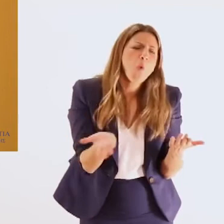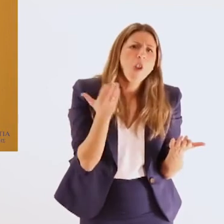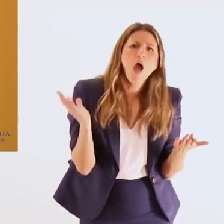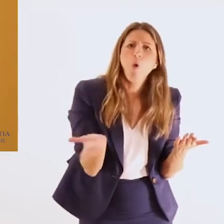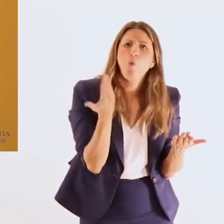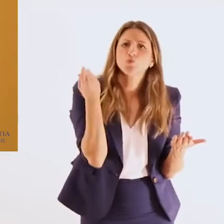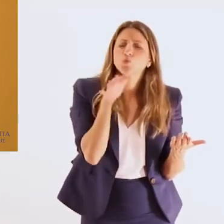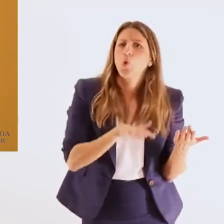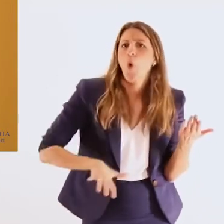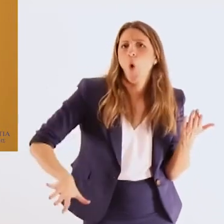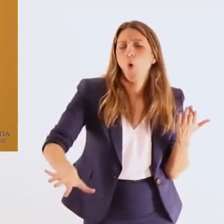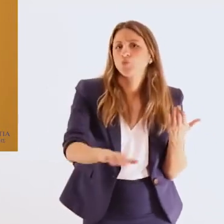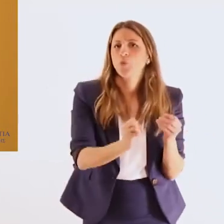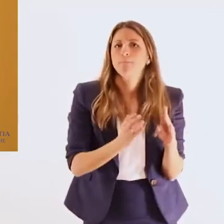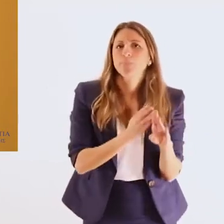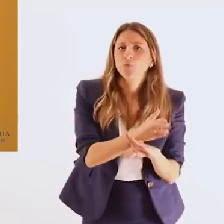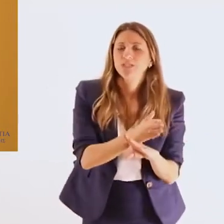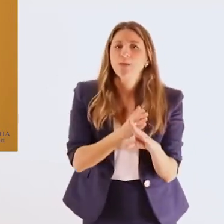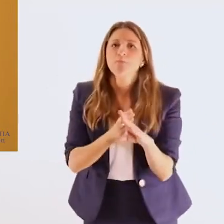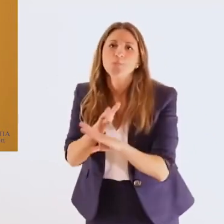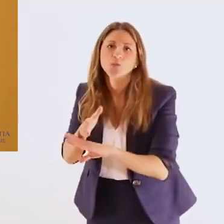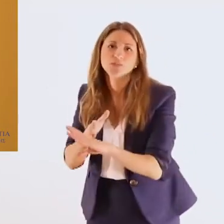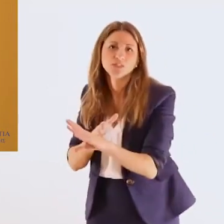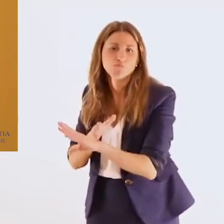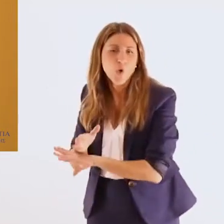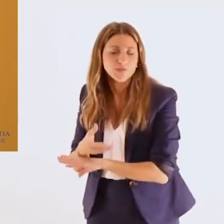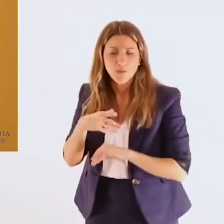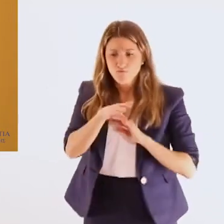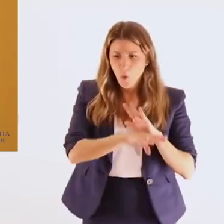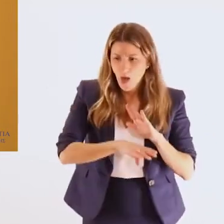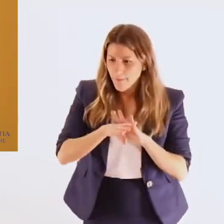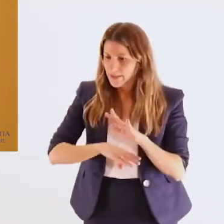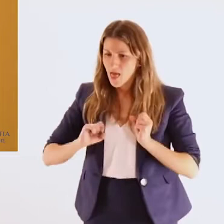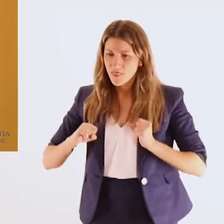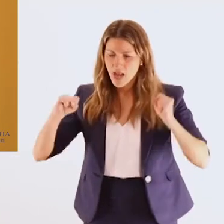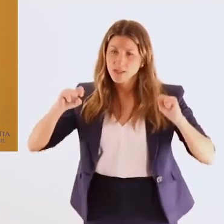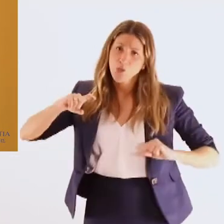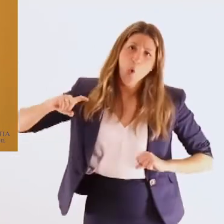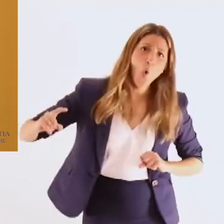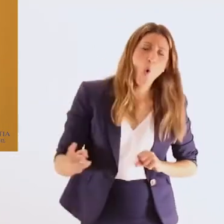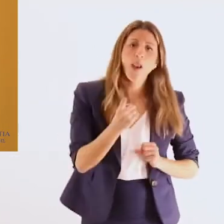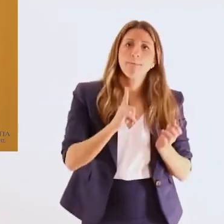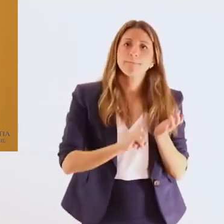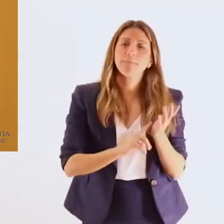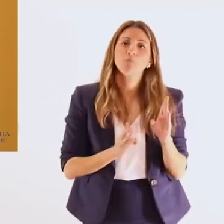δραστηριότητα, λειτουργία όταν αυτά διασφαλίζουν